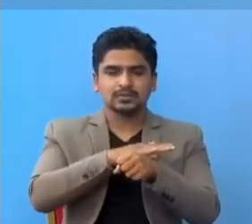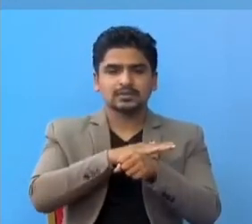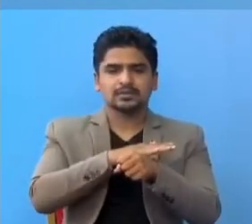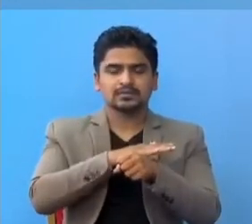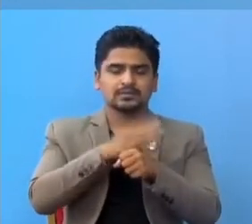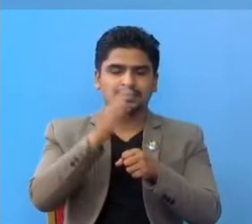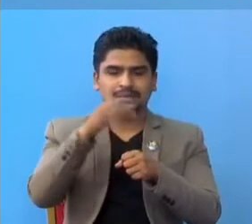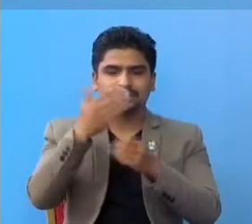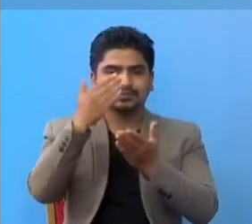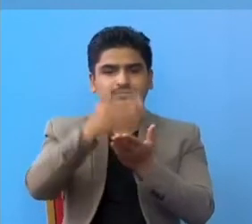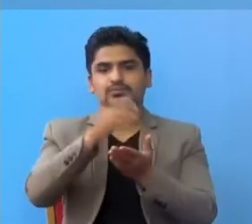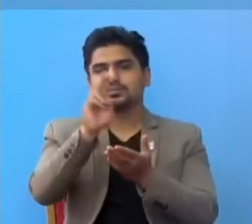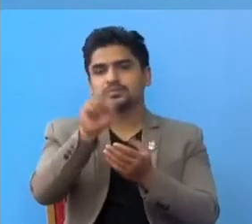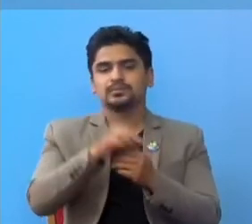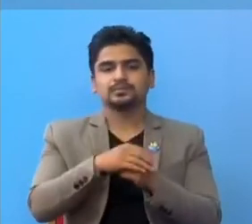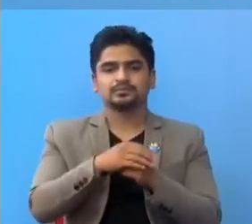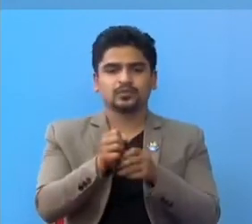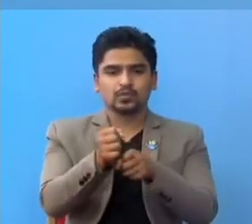चक्रलाई रोकनु